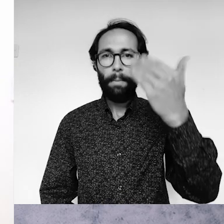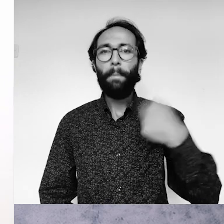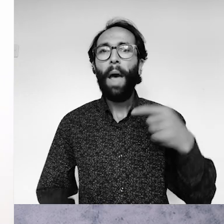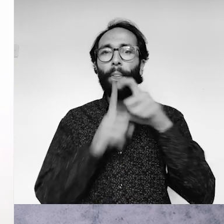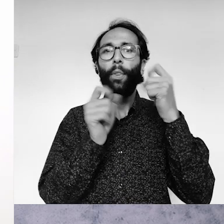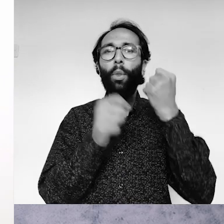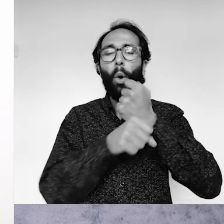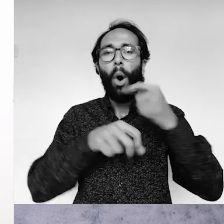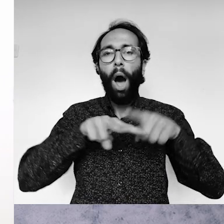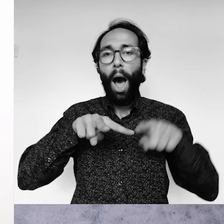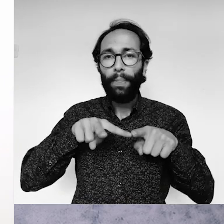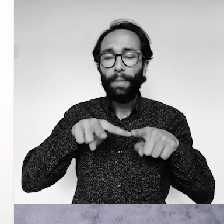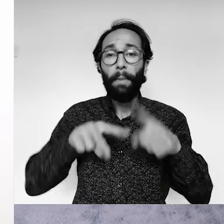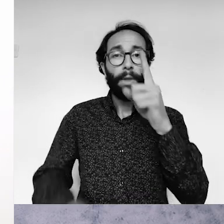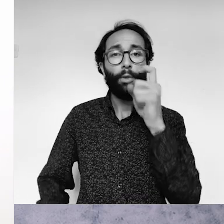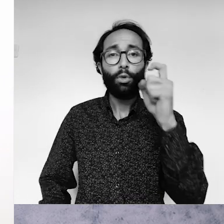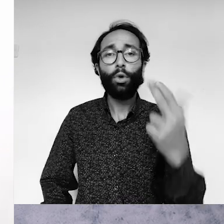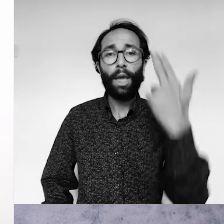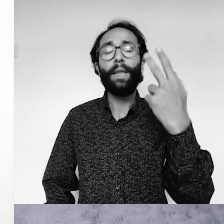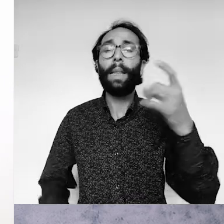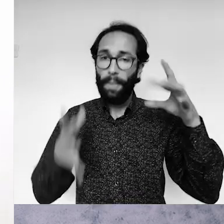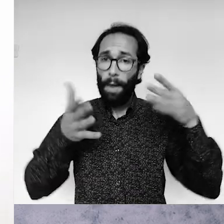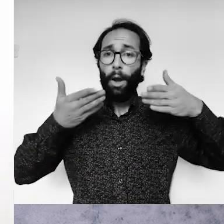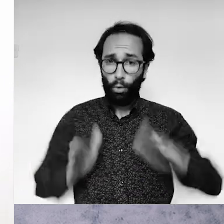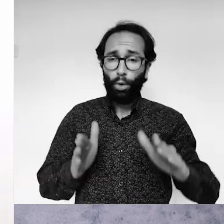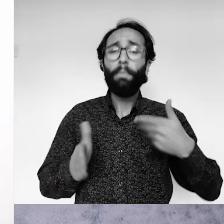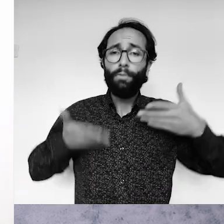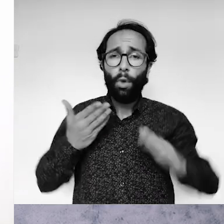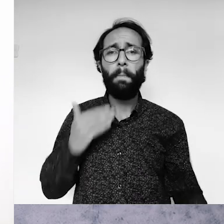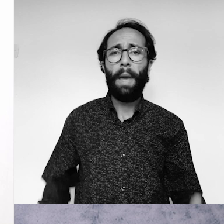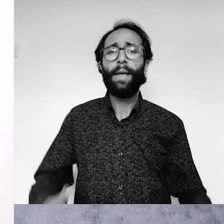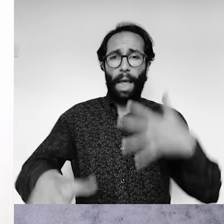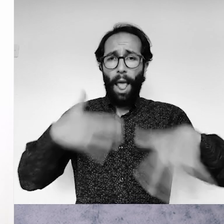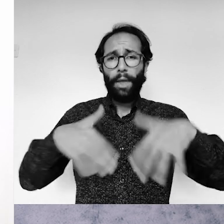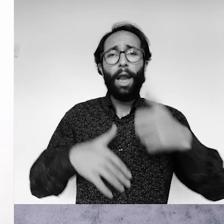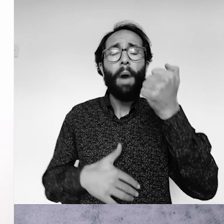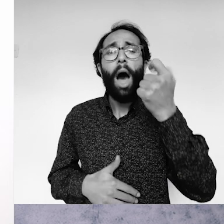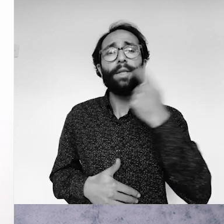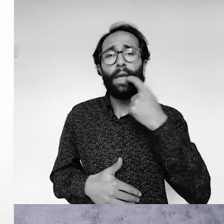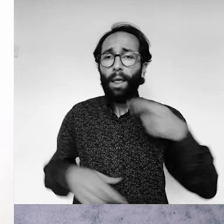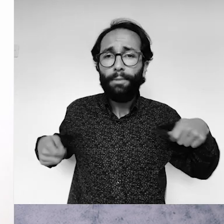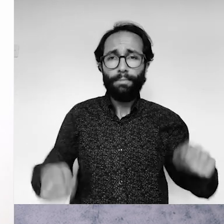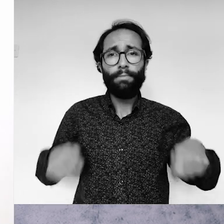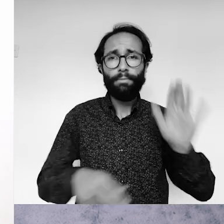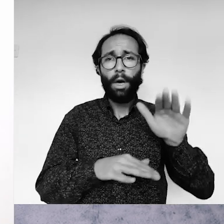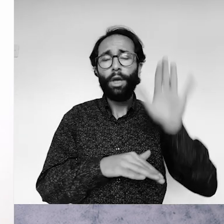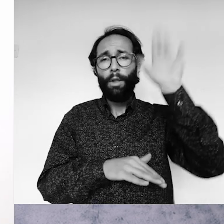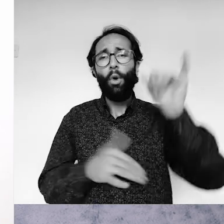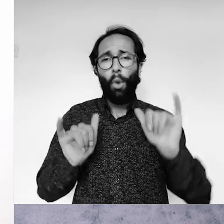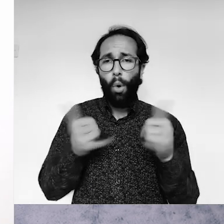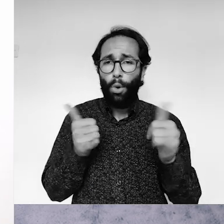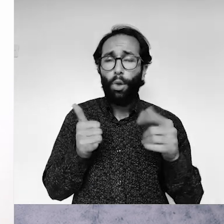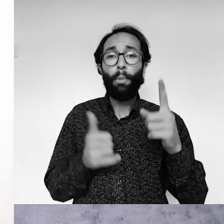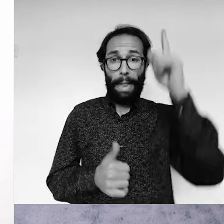Merhaba, ben Doğan İlhan. 1997 Diyarbakır doğumluyum. Doğuştan ben engelliyim. 6-7 T7 sandara basketbol